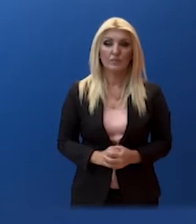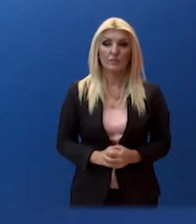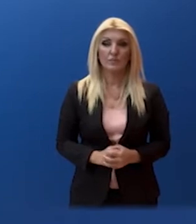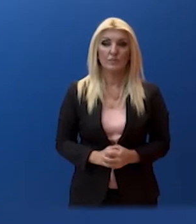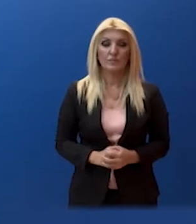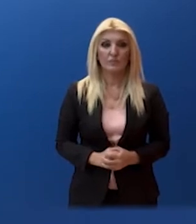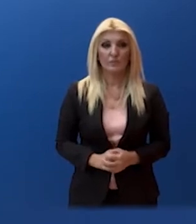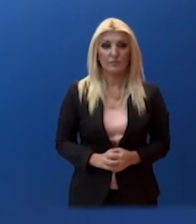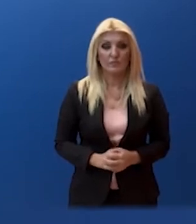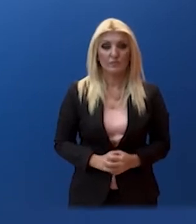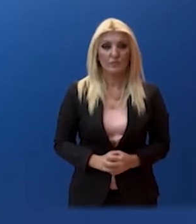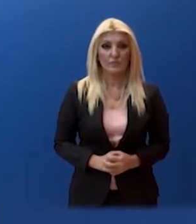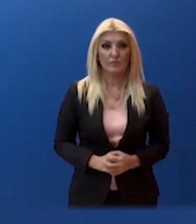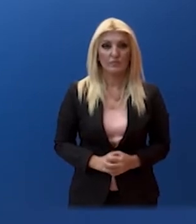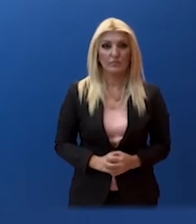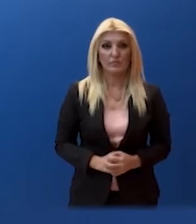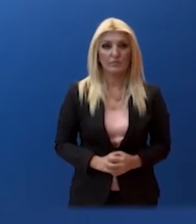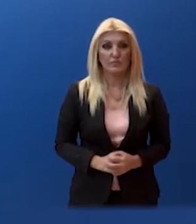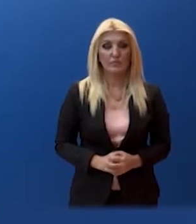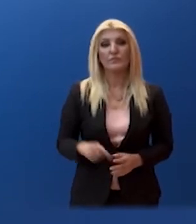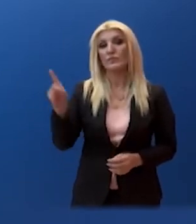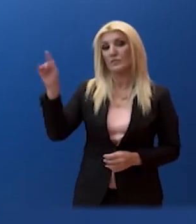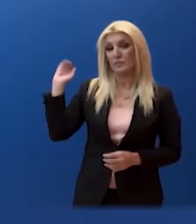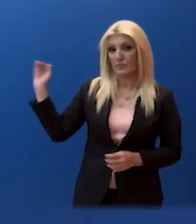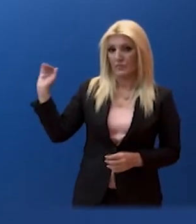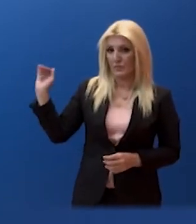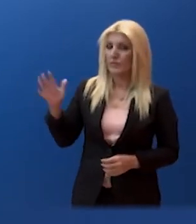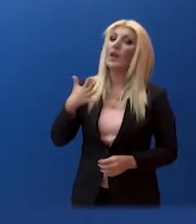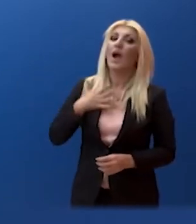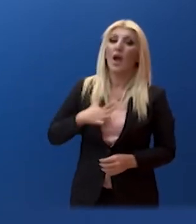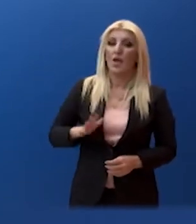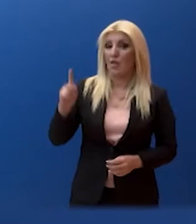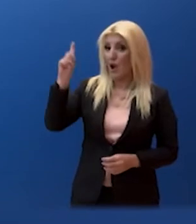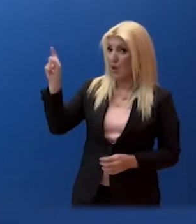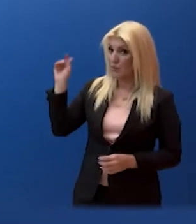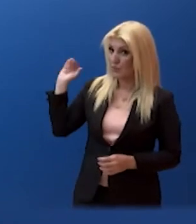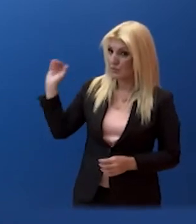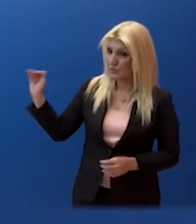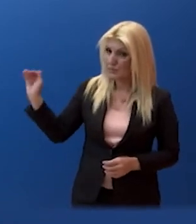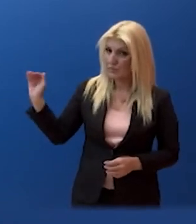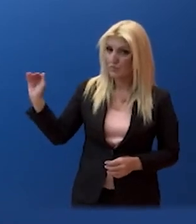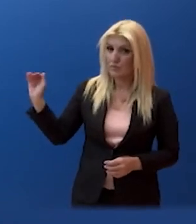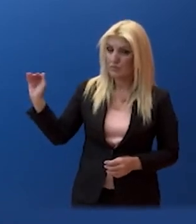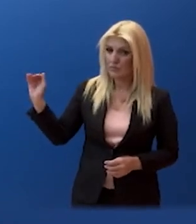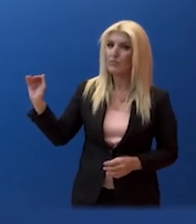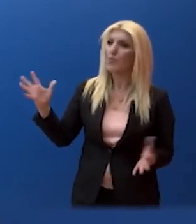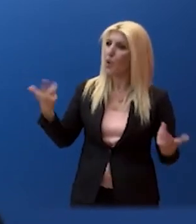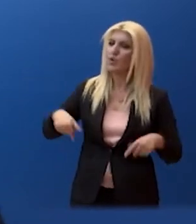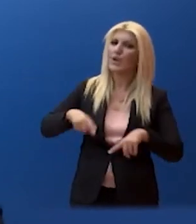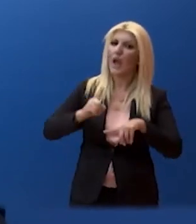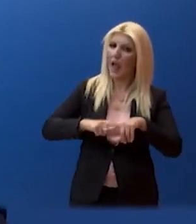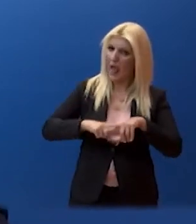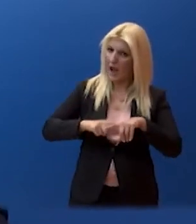Παρακαλώ, κυρία Μπέλα. Κύριε Πρόσωπε, θα ήθελα να ρωτήσω, είπε ότι είναι διαθετημένη η χώρα μας να καθίσει σε